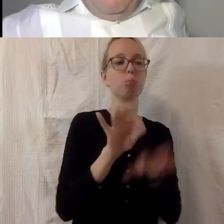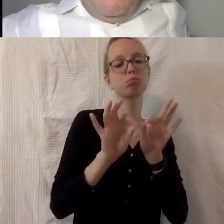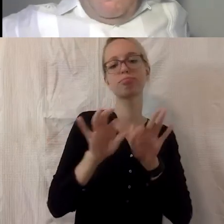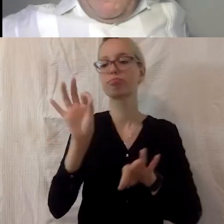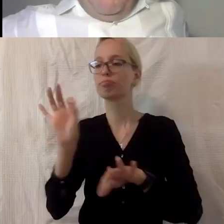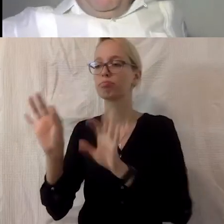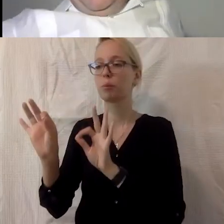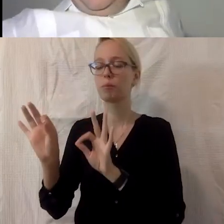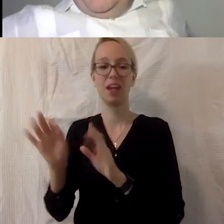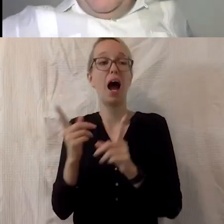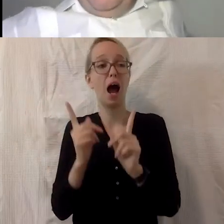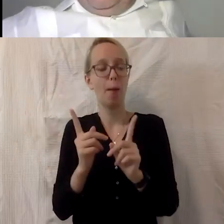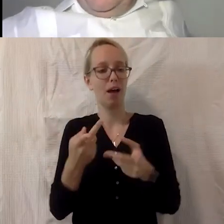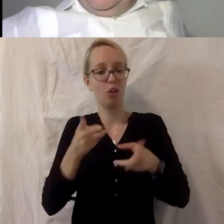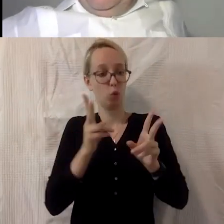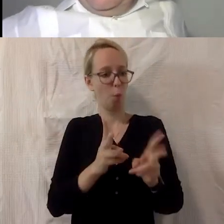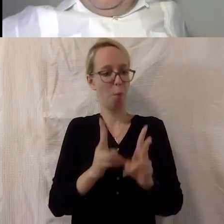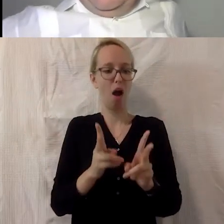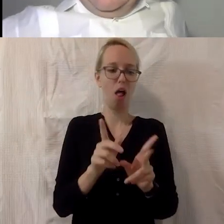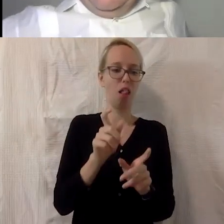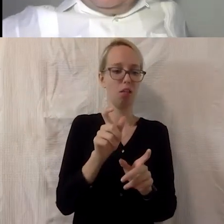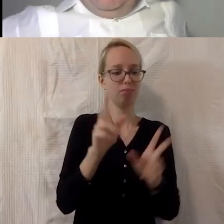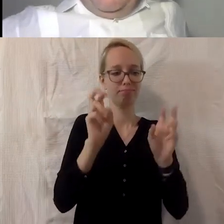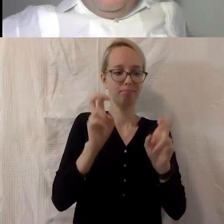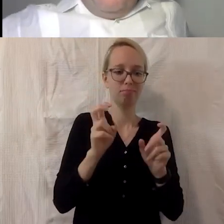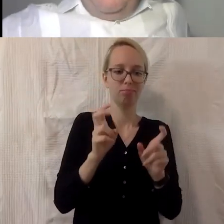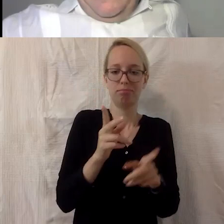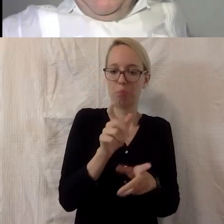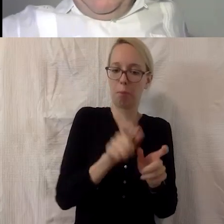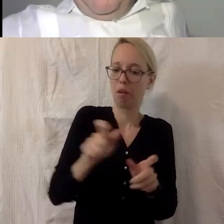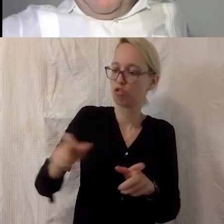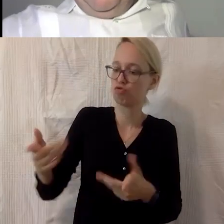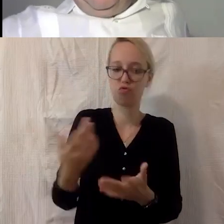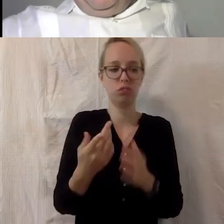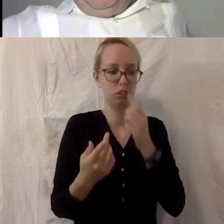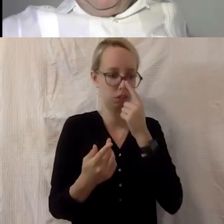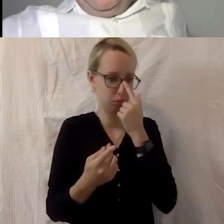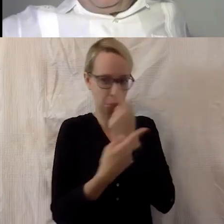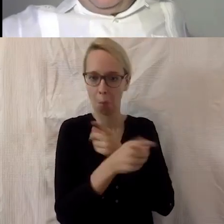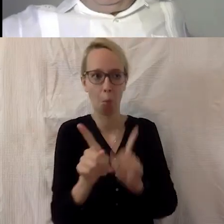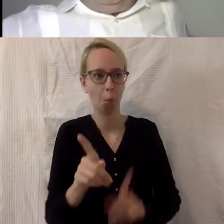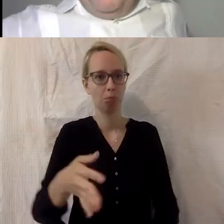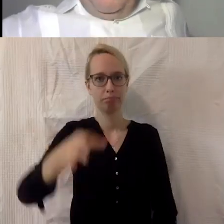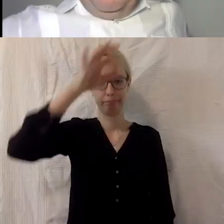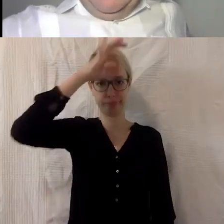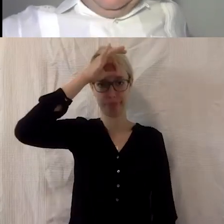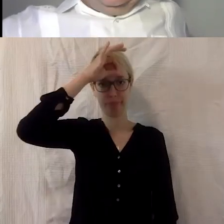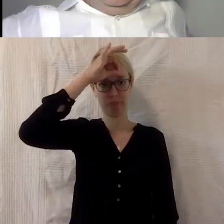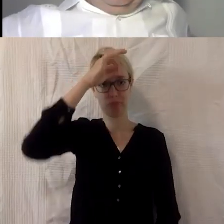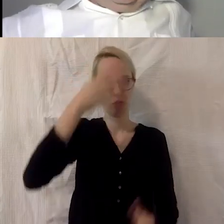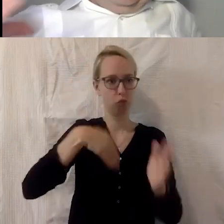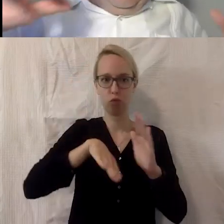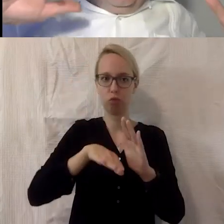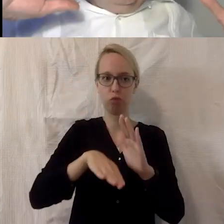Normalverbraucher hat natürlich in keinster Weise irgendein Begriff, was Inklusion bedeutet. geht also völlig vorbei.